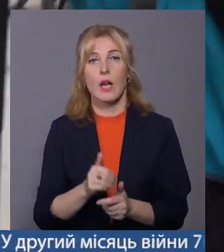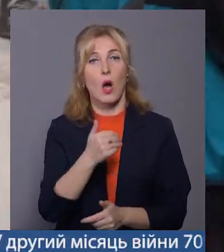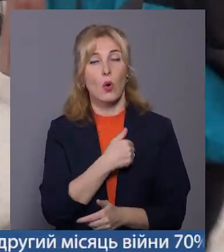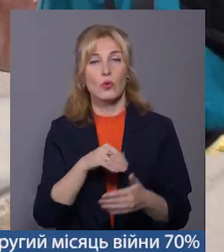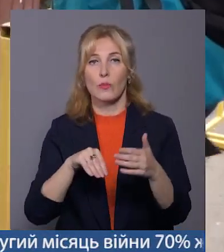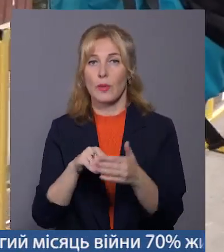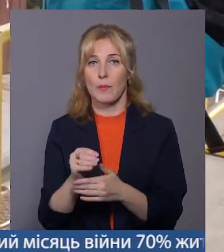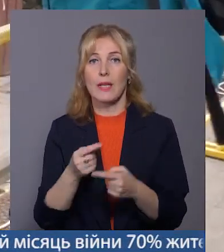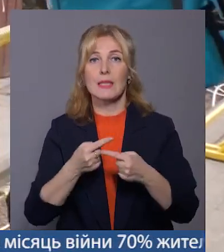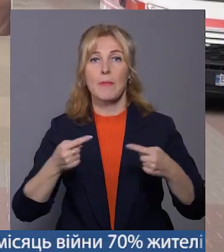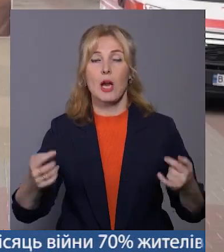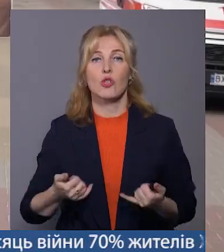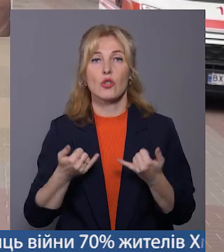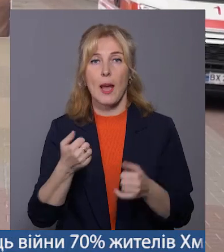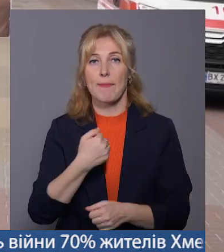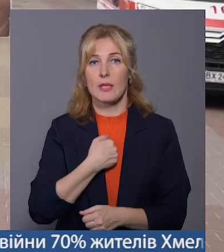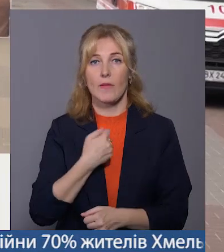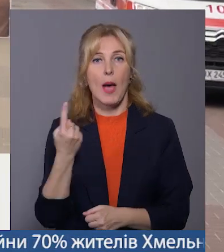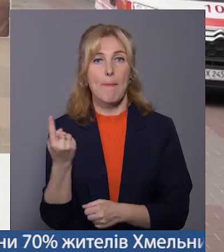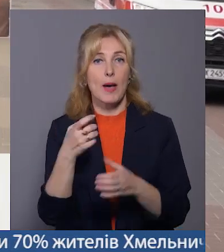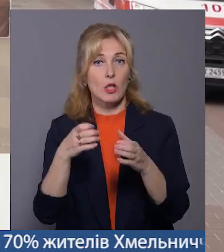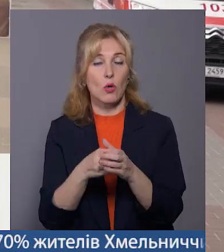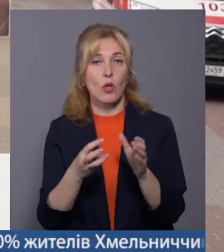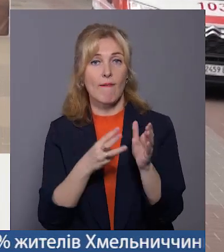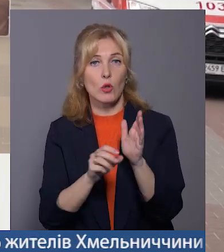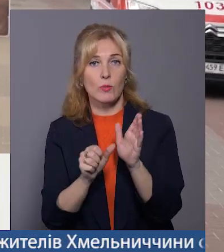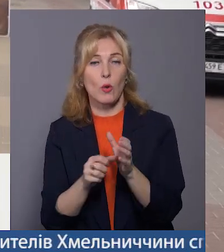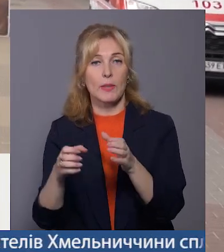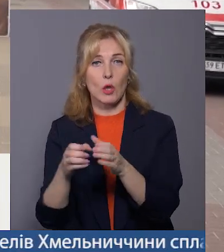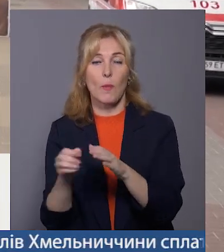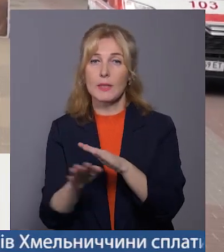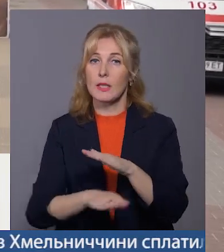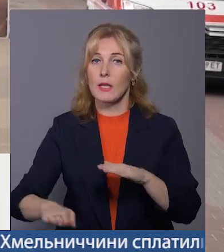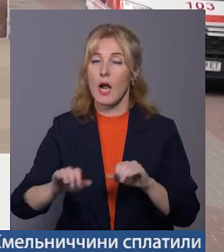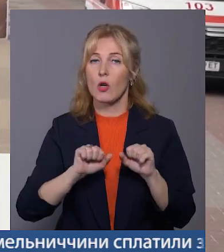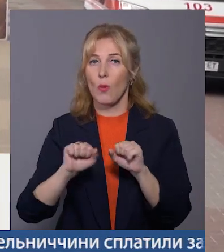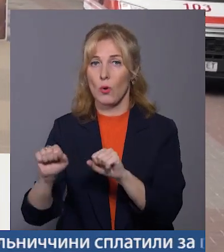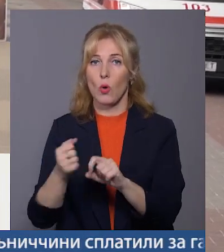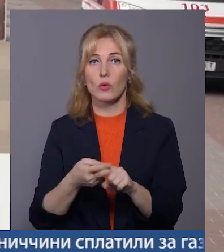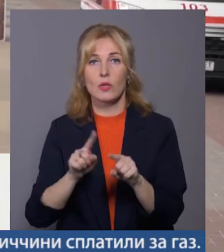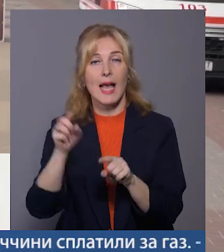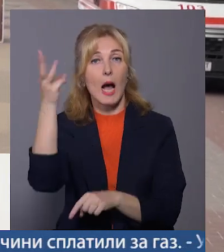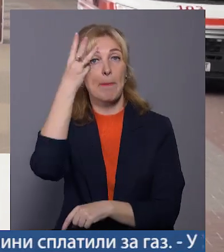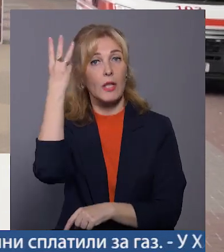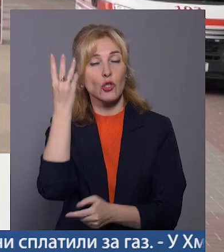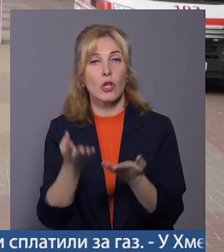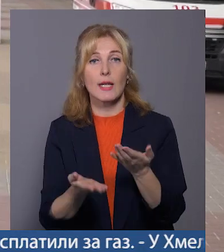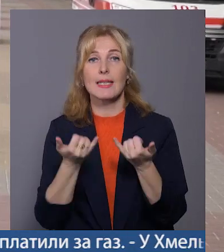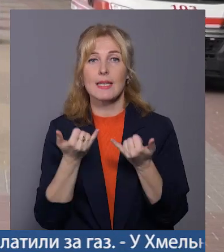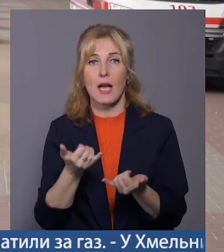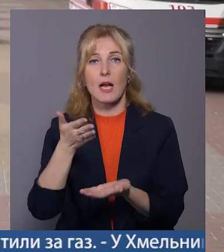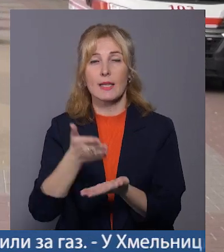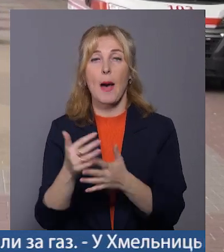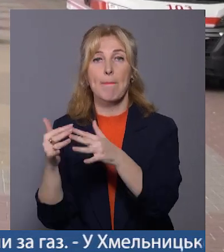придбати спорядження для бійців. «Перша рота 86-го батальйон територіальної оборони – це хмельничани, які зараз знаходяться на